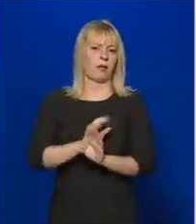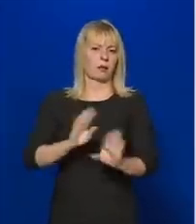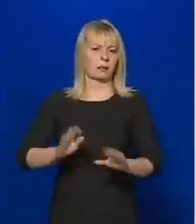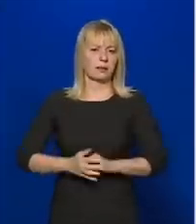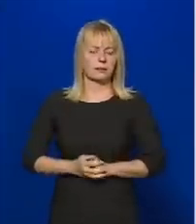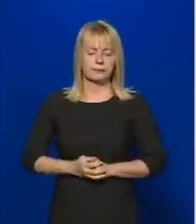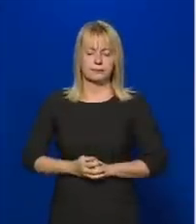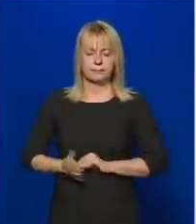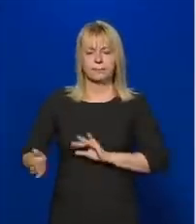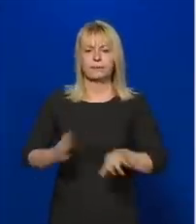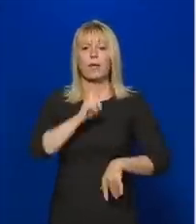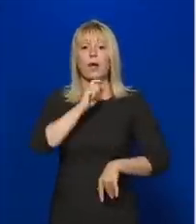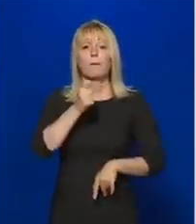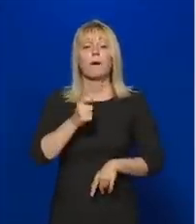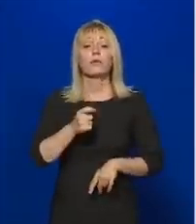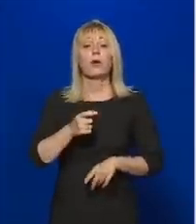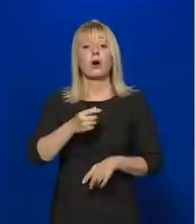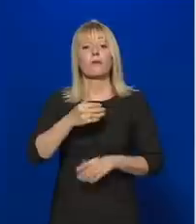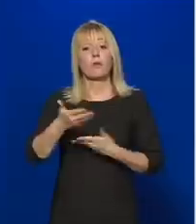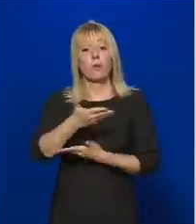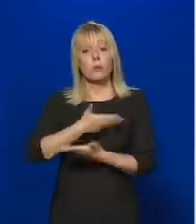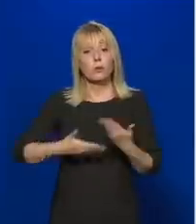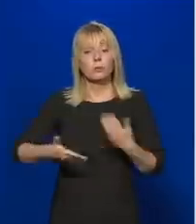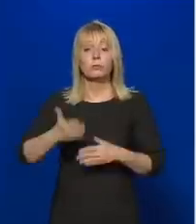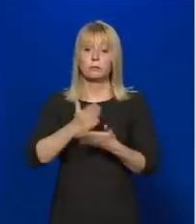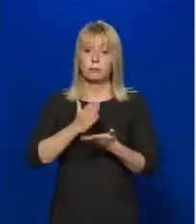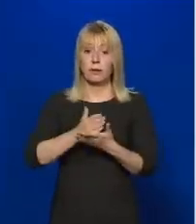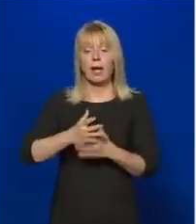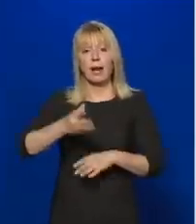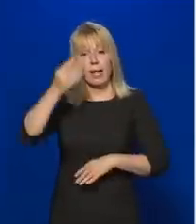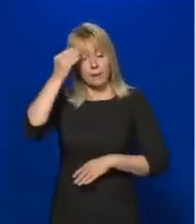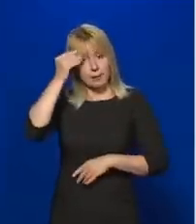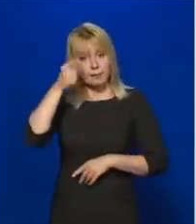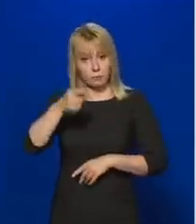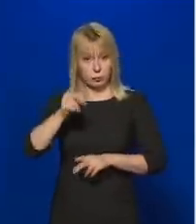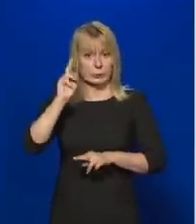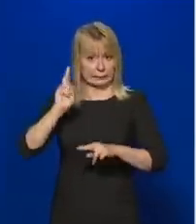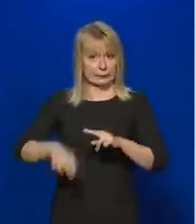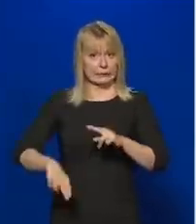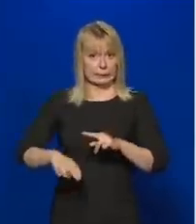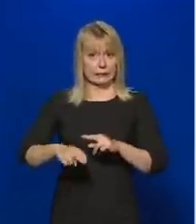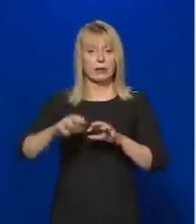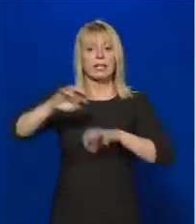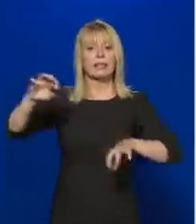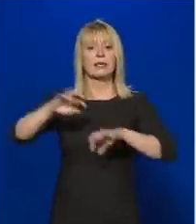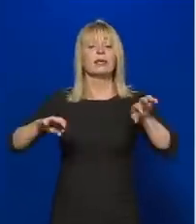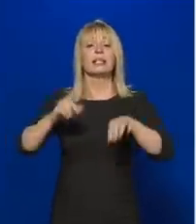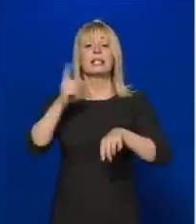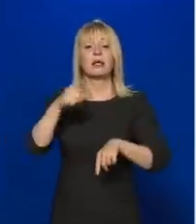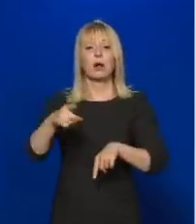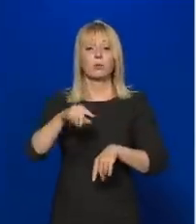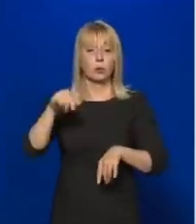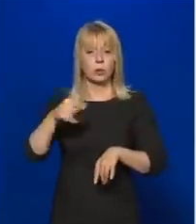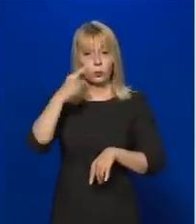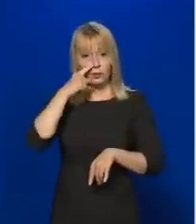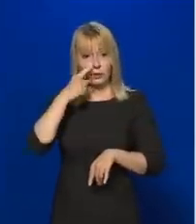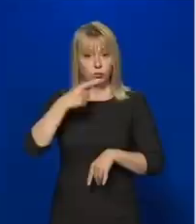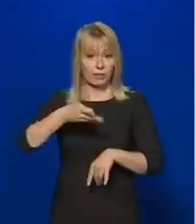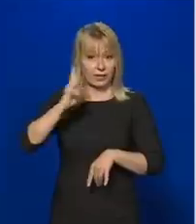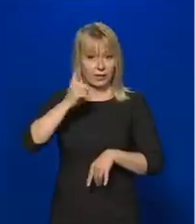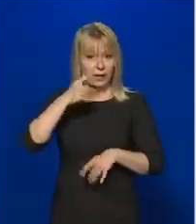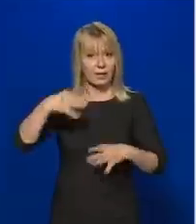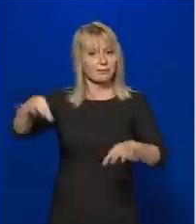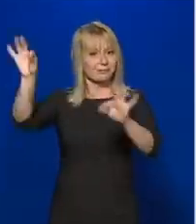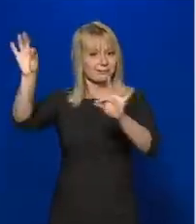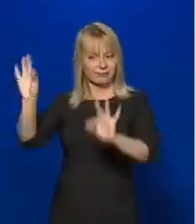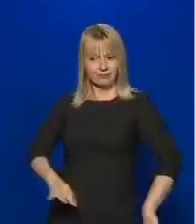Fórum azt kérdezi, hogy elkészült a trianoni emlékmű a diktátum 100. évfordulójára. Felavatják-e június 4-én, vagy ennek az időpontja is